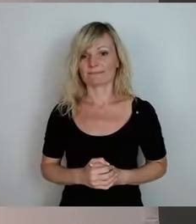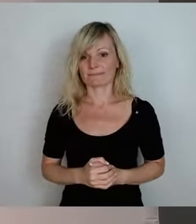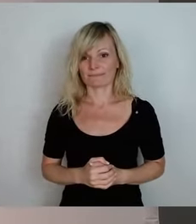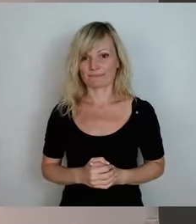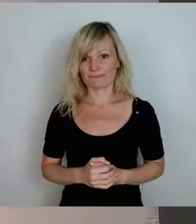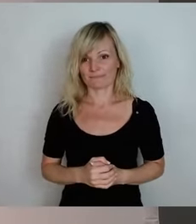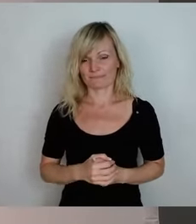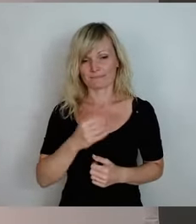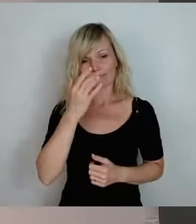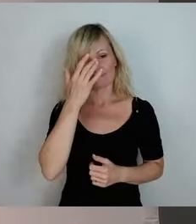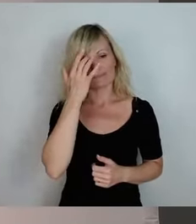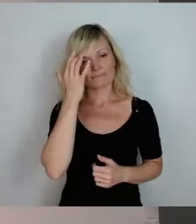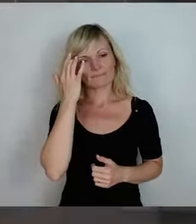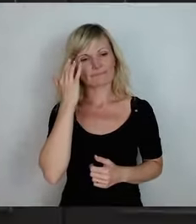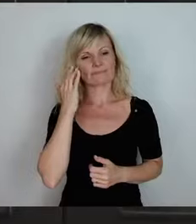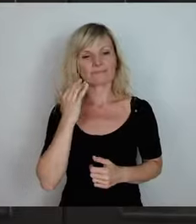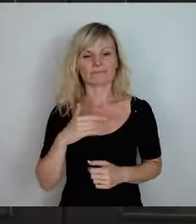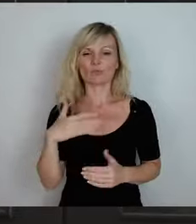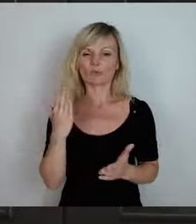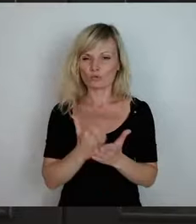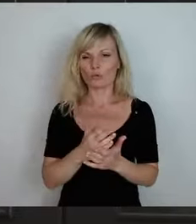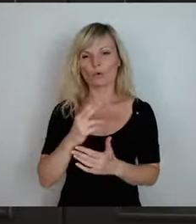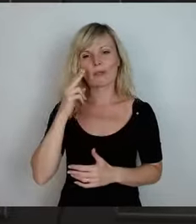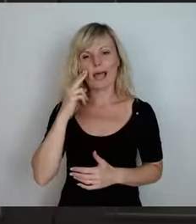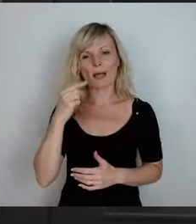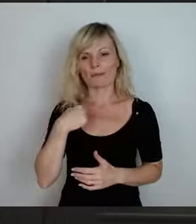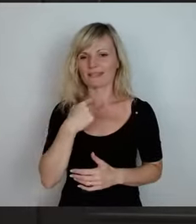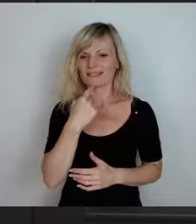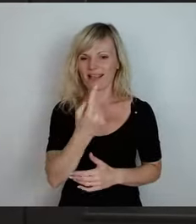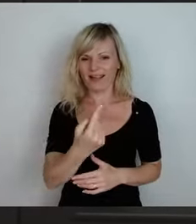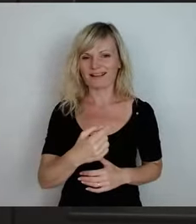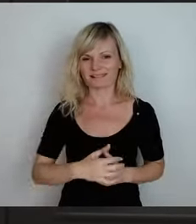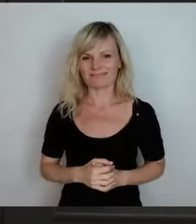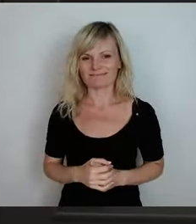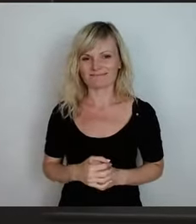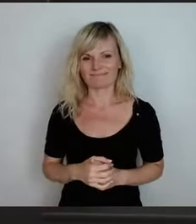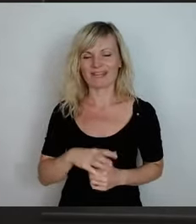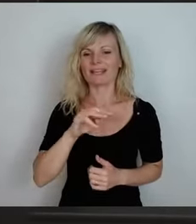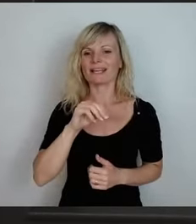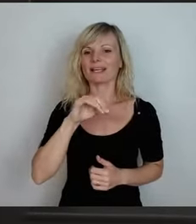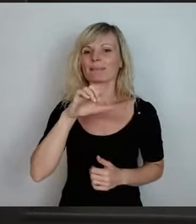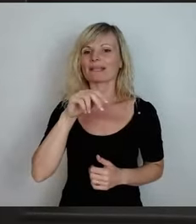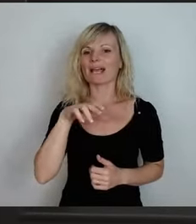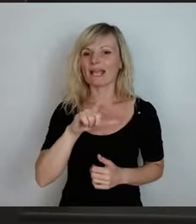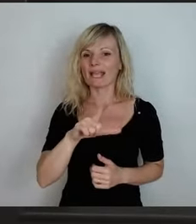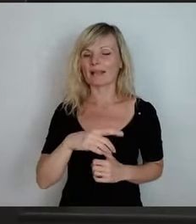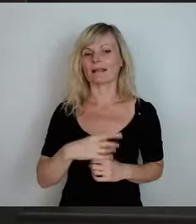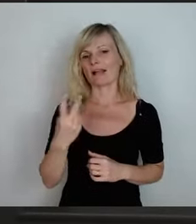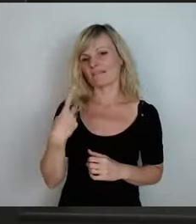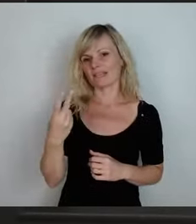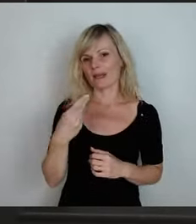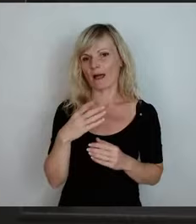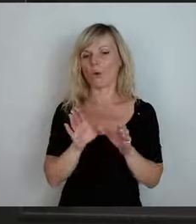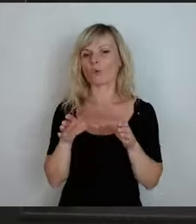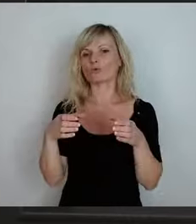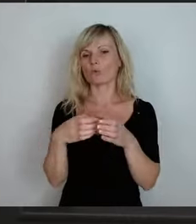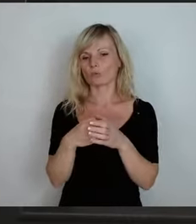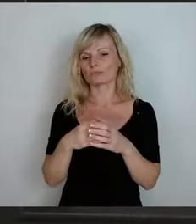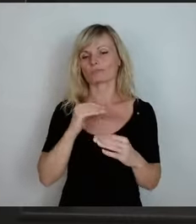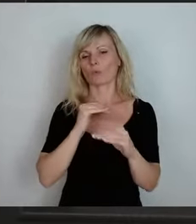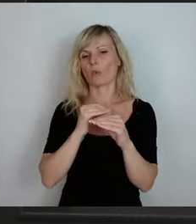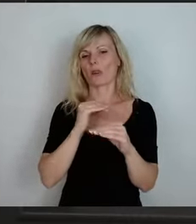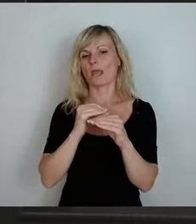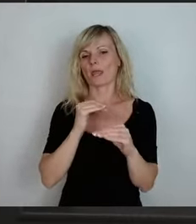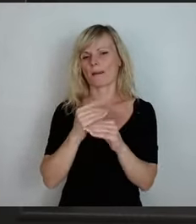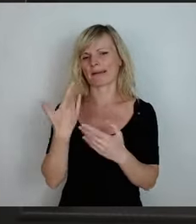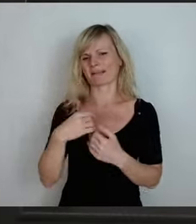Ja, mein Name ist gesagt. Michael, wir sind ja Unionskollegen. Da bin ich manchmal nicht ganz stolz drauf,